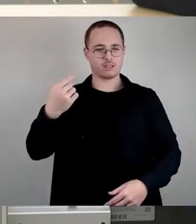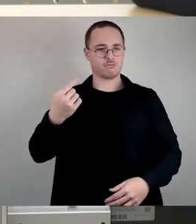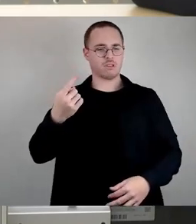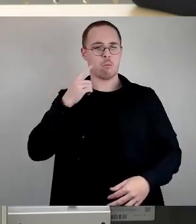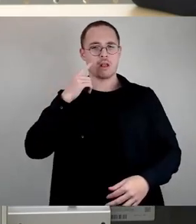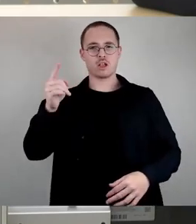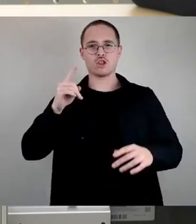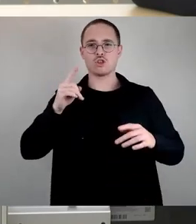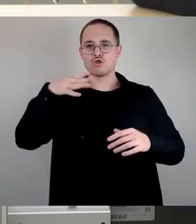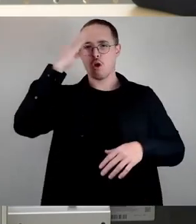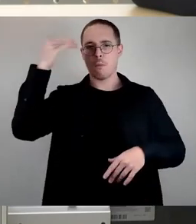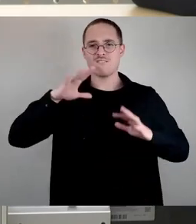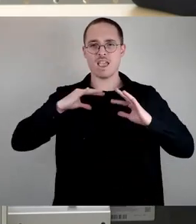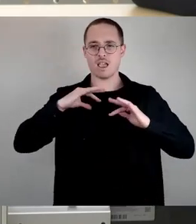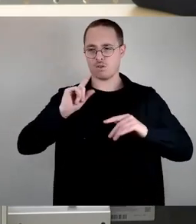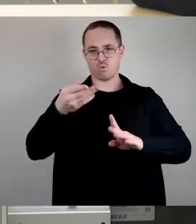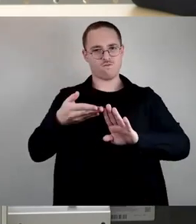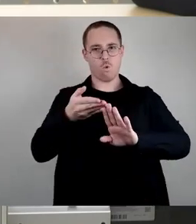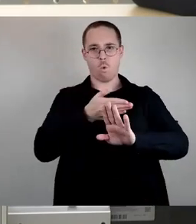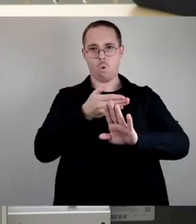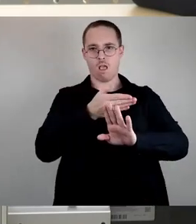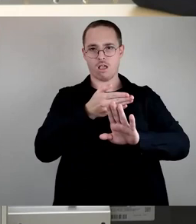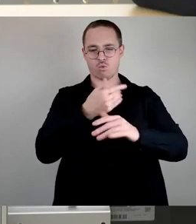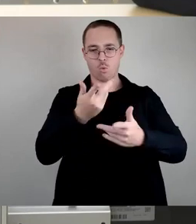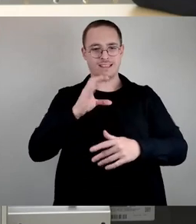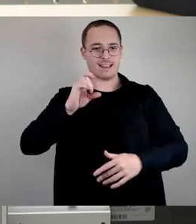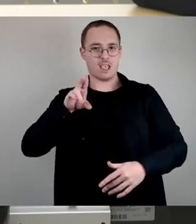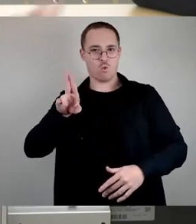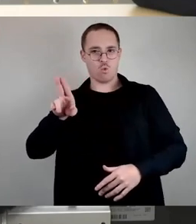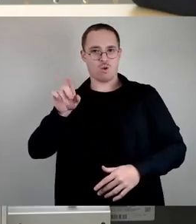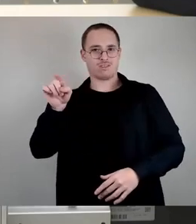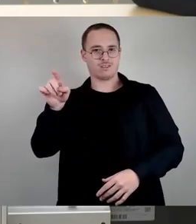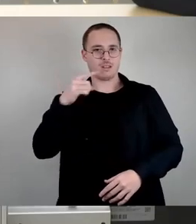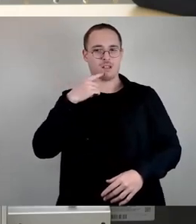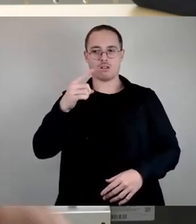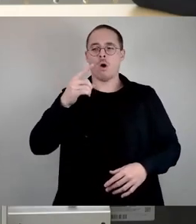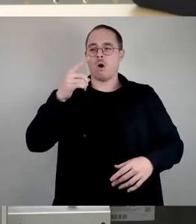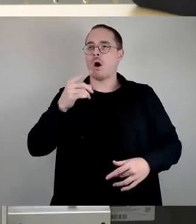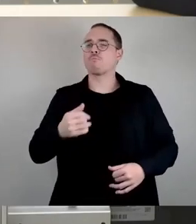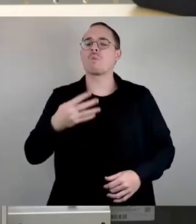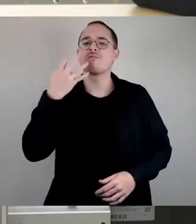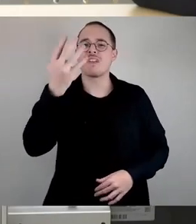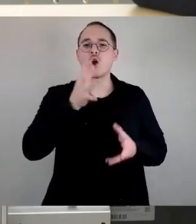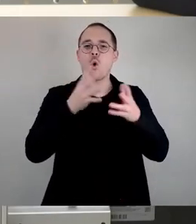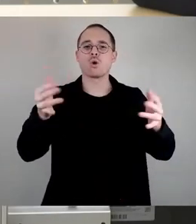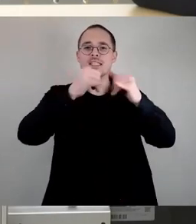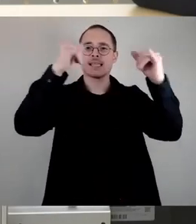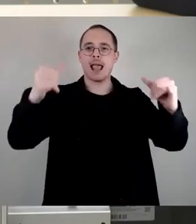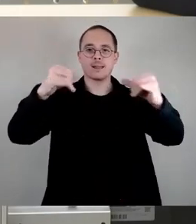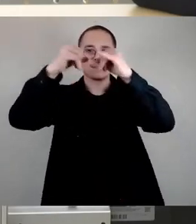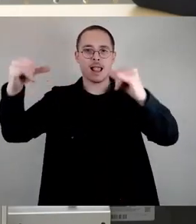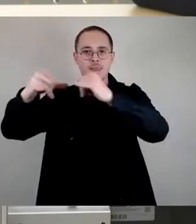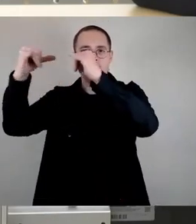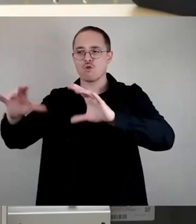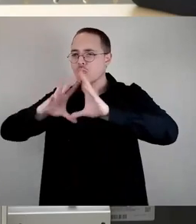ich, als dann die CDU mit diesem absurden Vorschlag gekommen ist, wir machen dann vier große Zelte und da stopfen wir die dann alle rein. Und im Winter